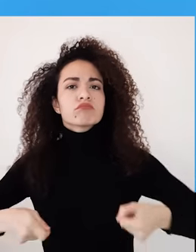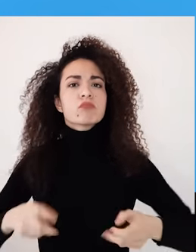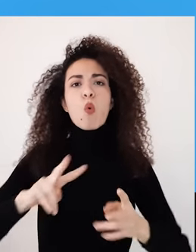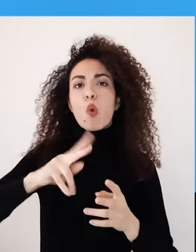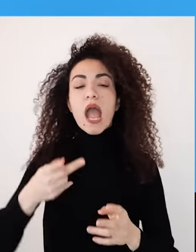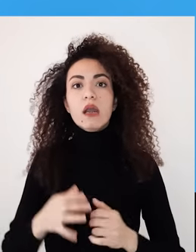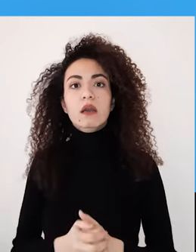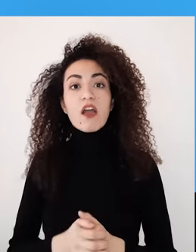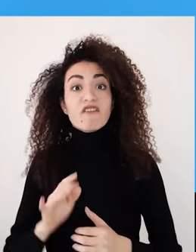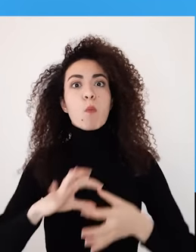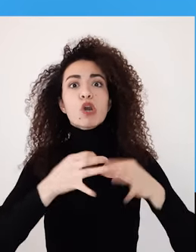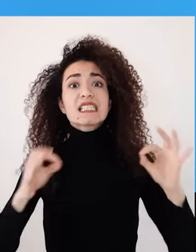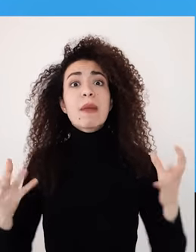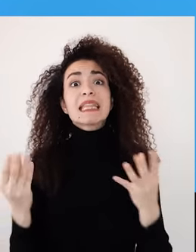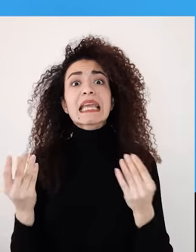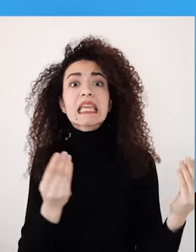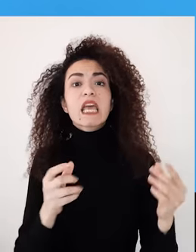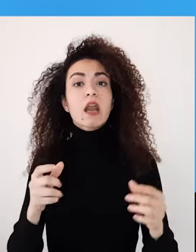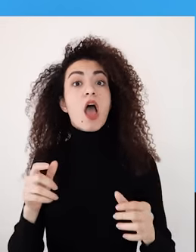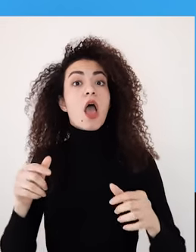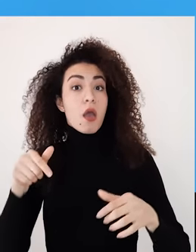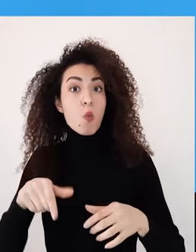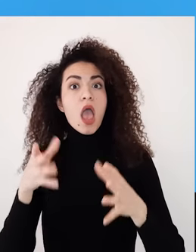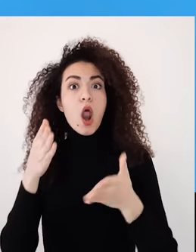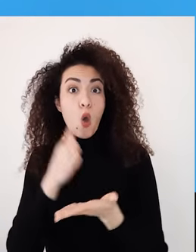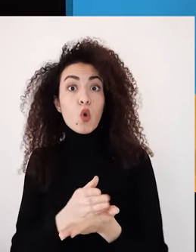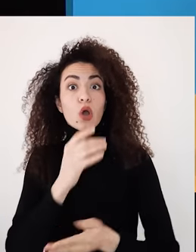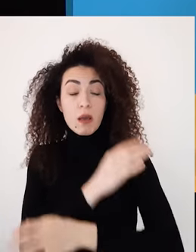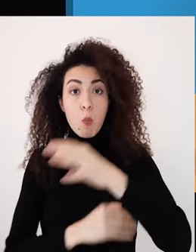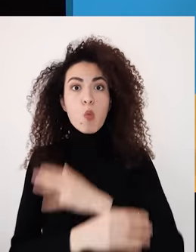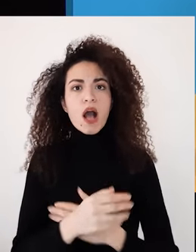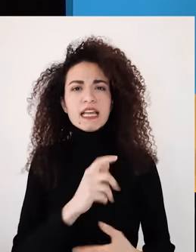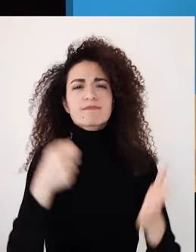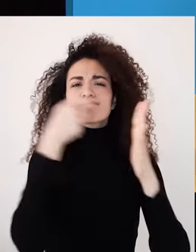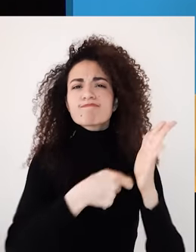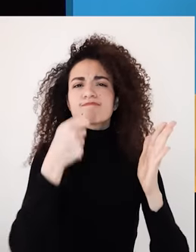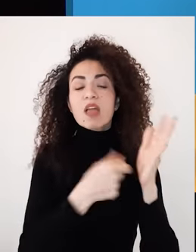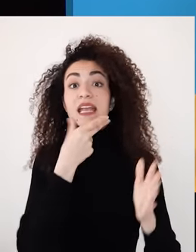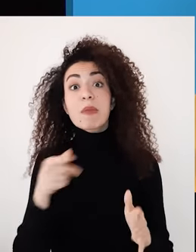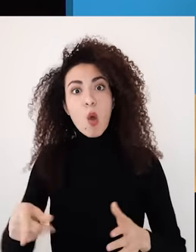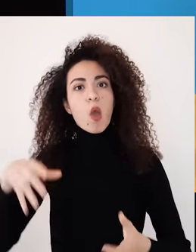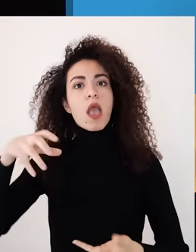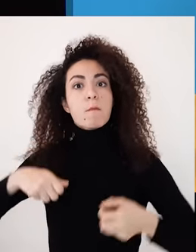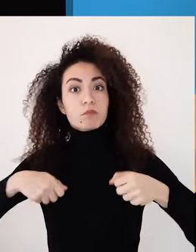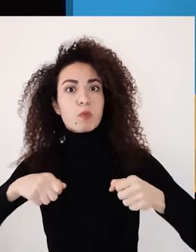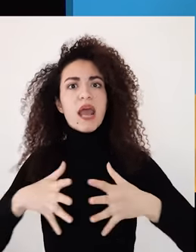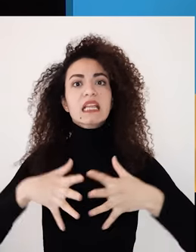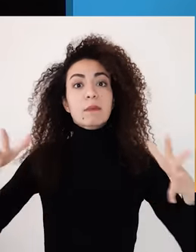ليصير مكيف ويستقبل جميع الناس على اختلاف تنوان ثالثاً تغيير على مستويات بالمواقف من